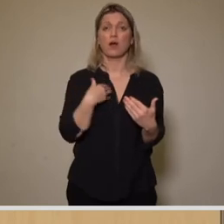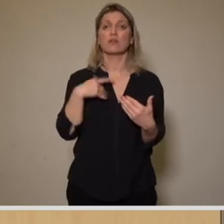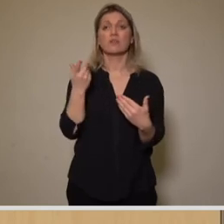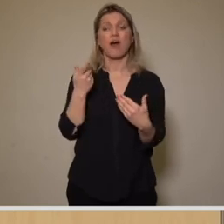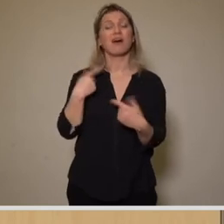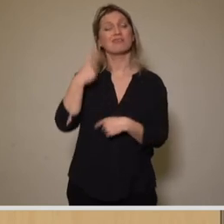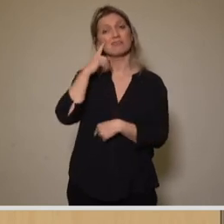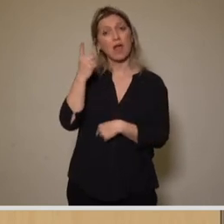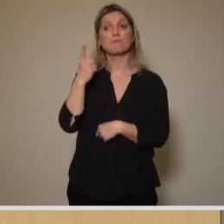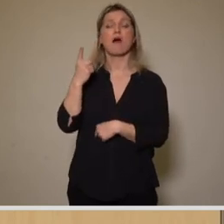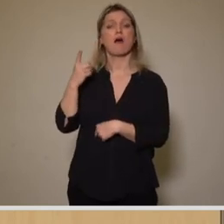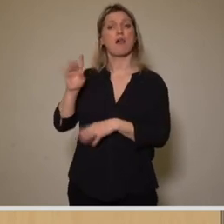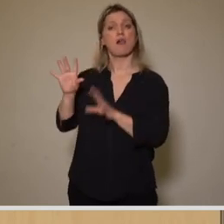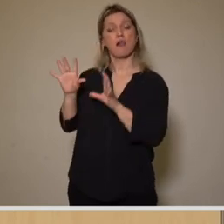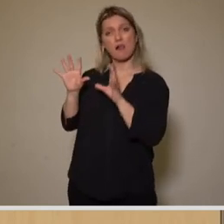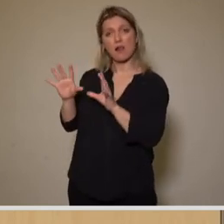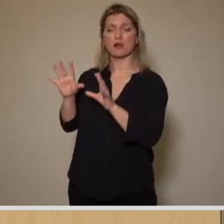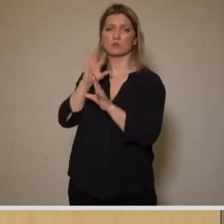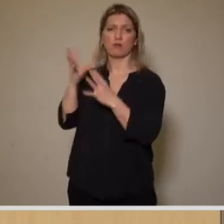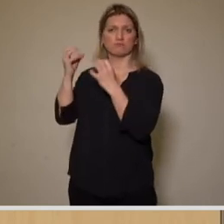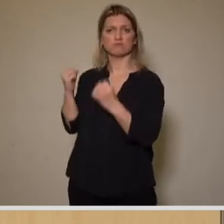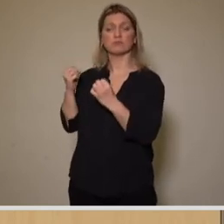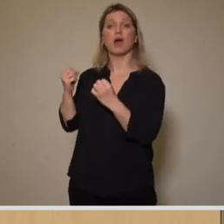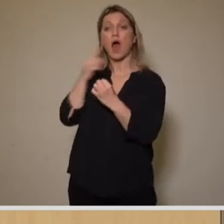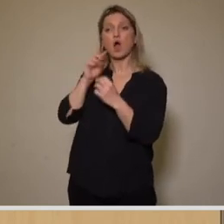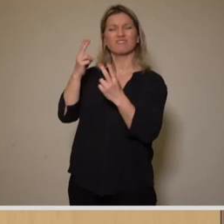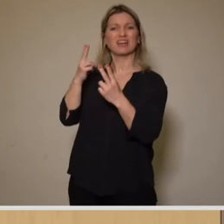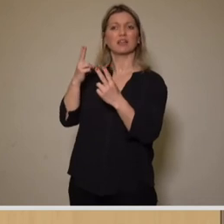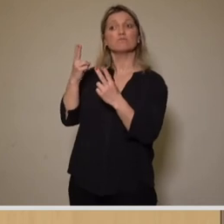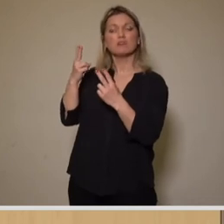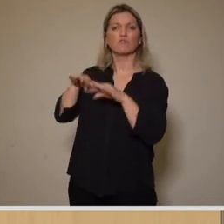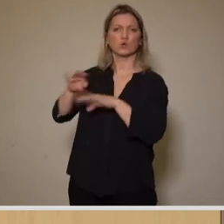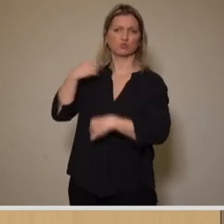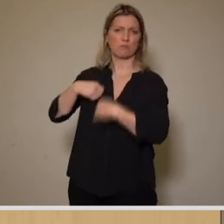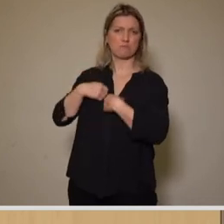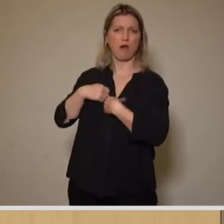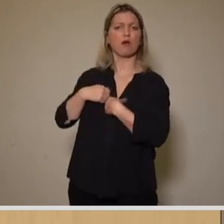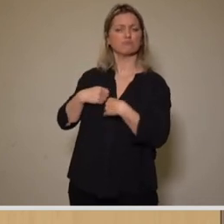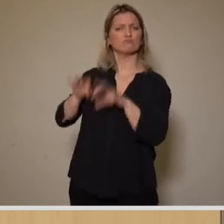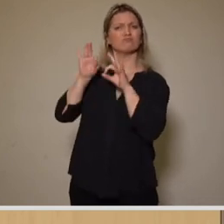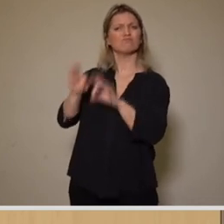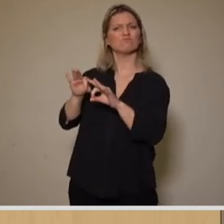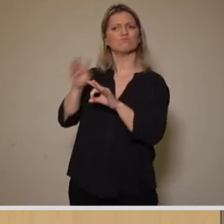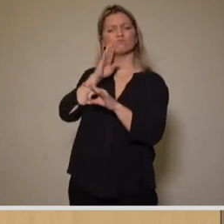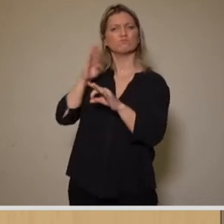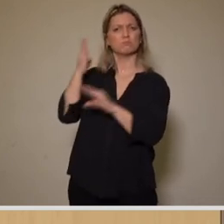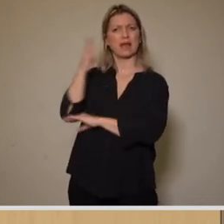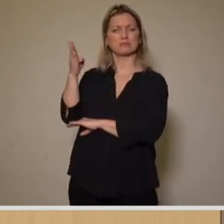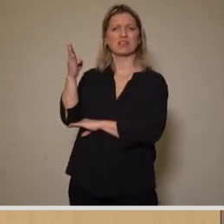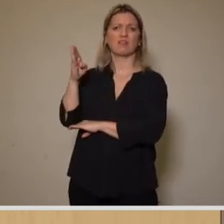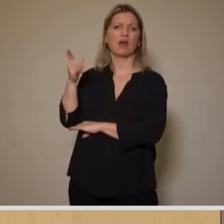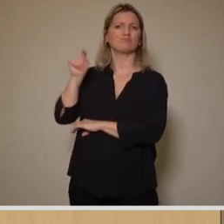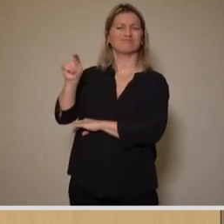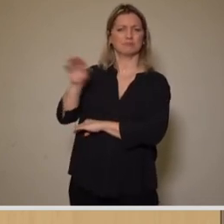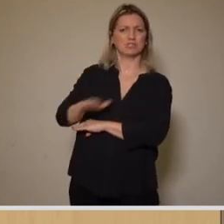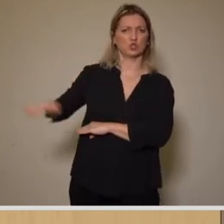des Denkmals Sachsenbad und eine realistische Perspektive für ein Schwimmbad in Pieschen wichtig. Bislang hat uns